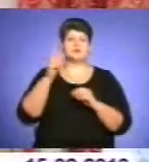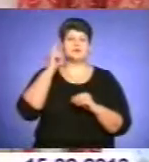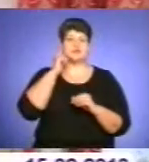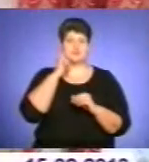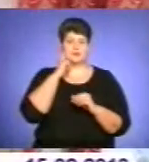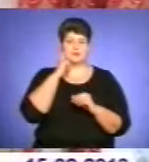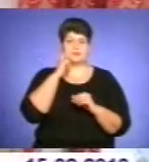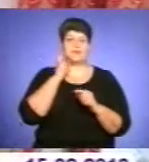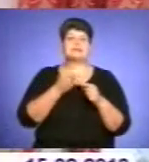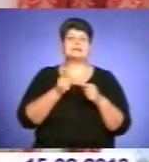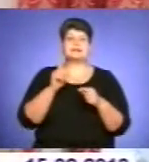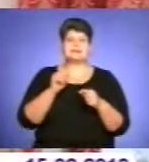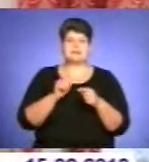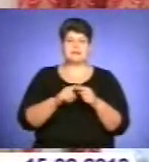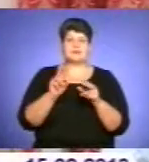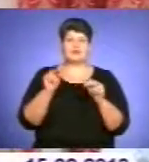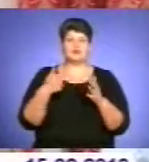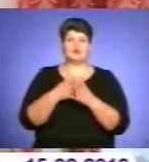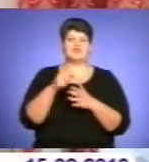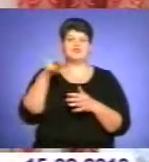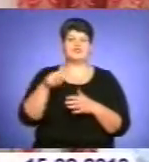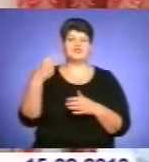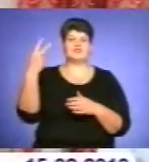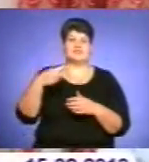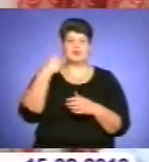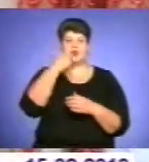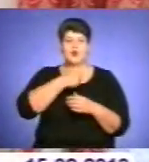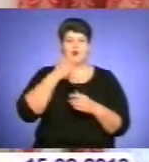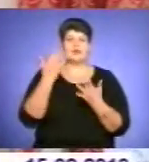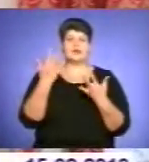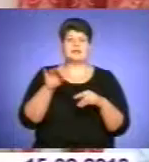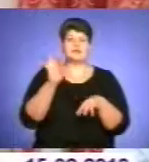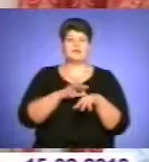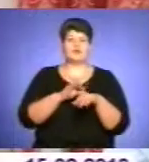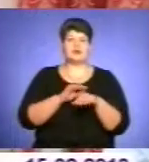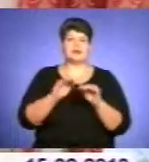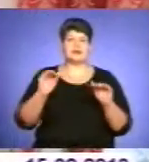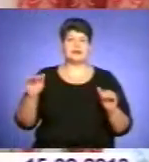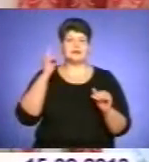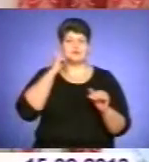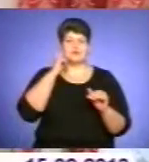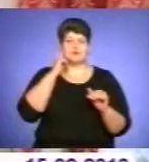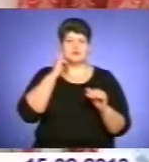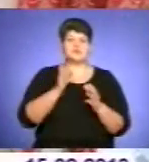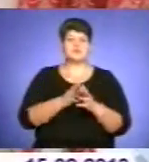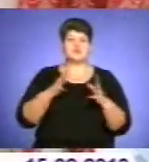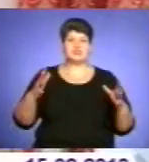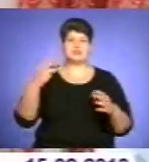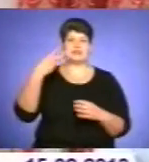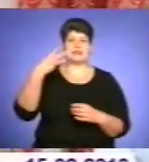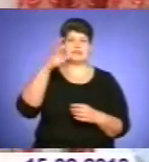І за цими даними до 2020 року кількість хворих дітей на слух збільшується на 30%.